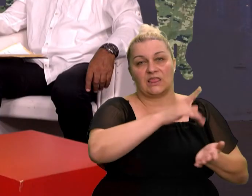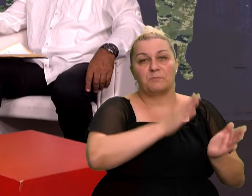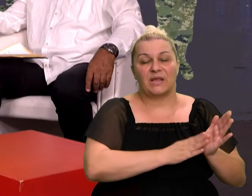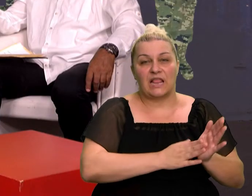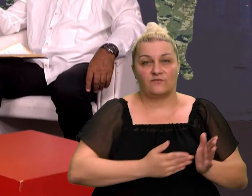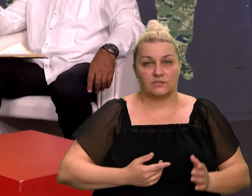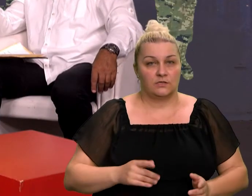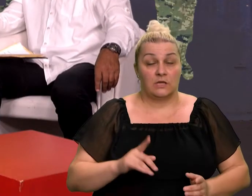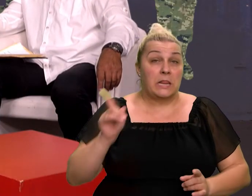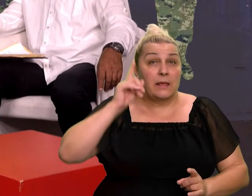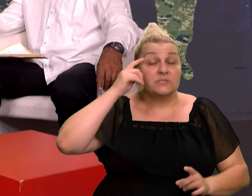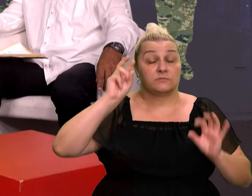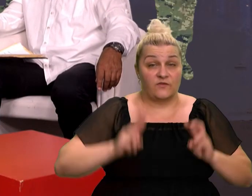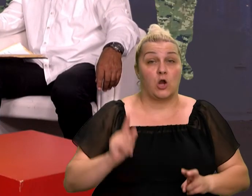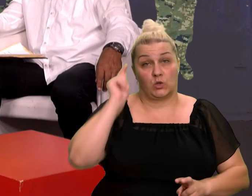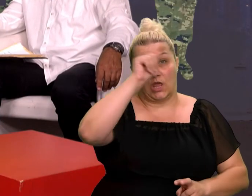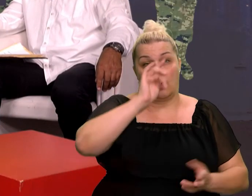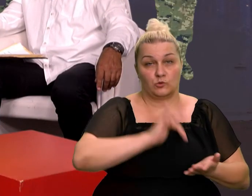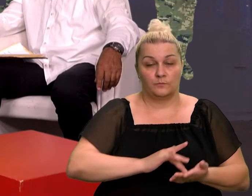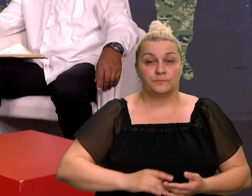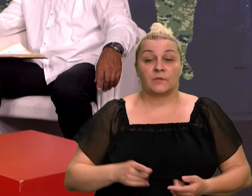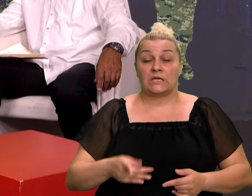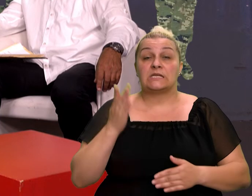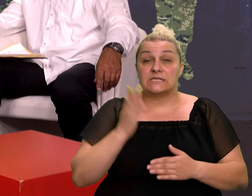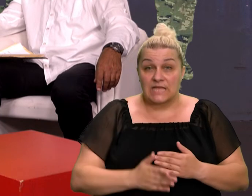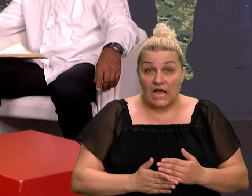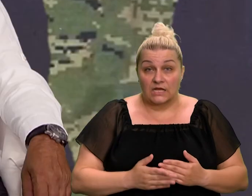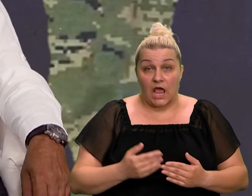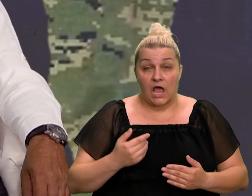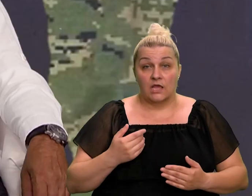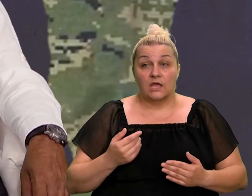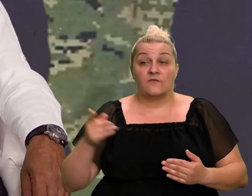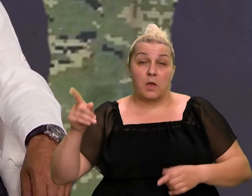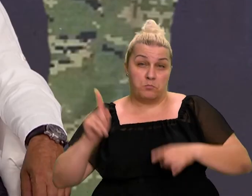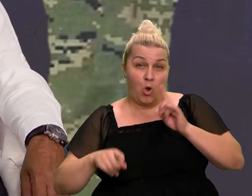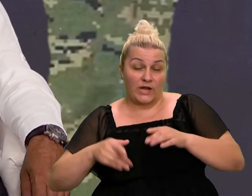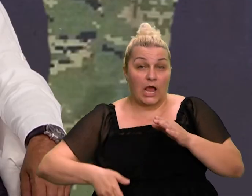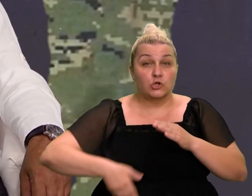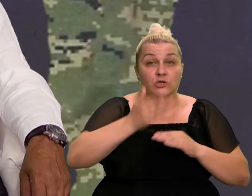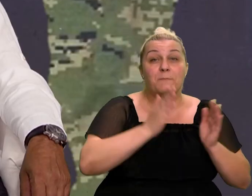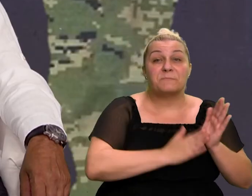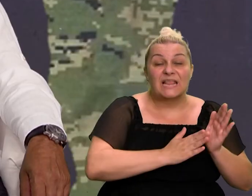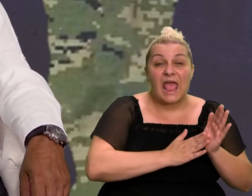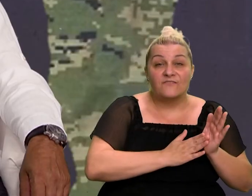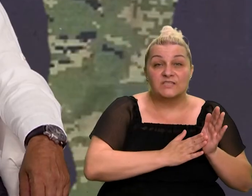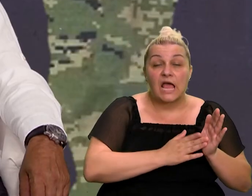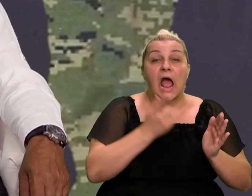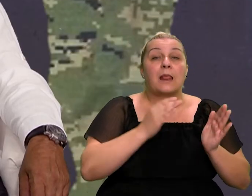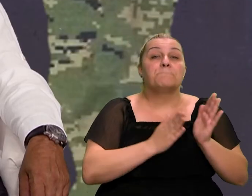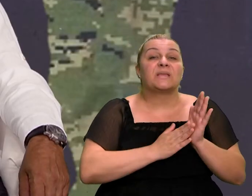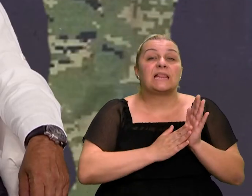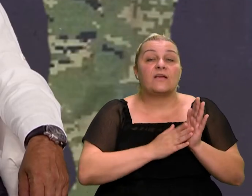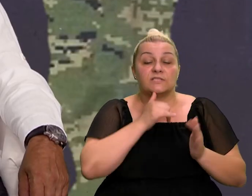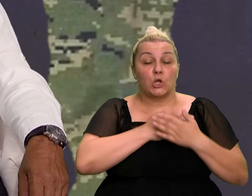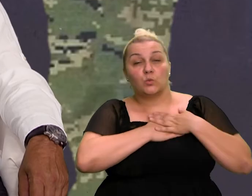vramisli, nego, tamo sam stavio. Ajmo reći za kraj, ako sam vas dobro shvatio, odete ponekad iz Smiljavaca, ali, Miljevci, i vaša ljuba prema